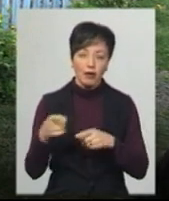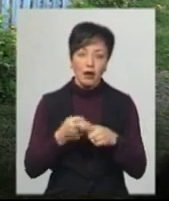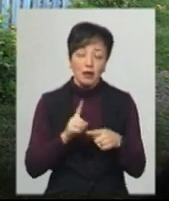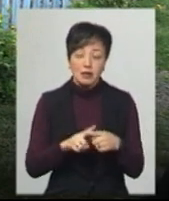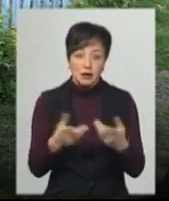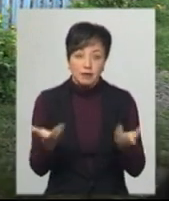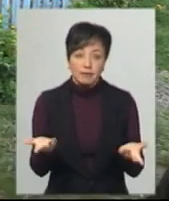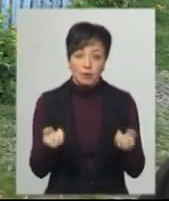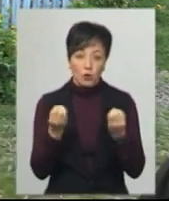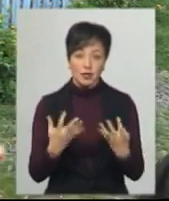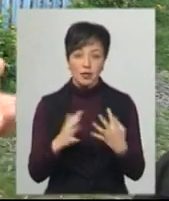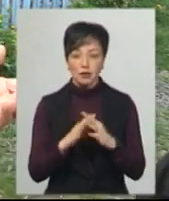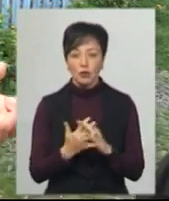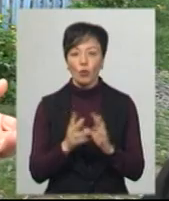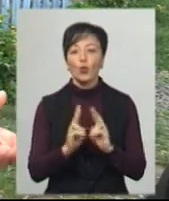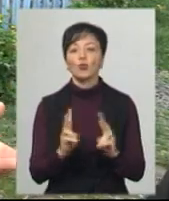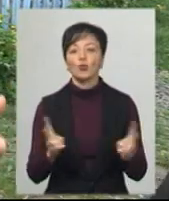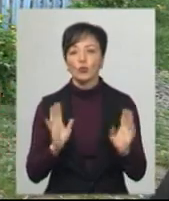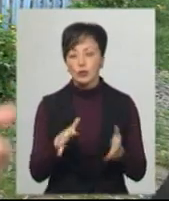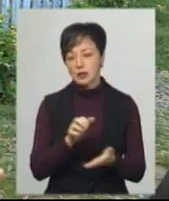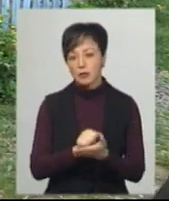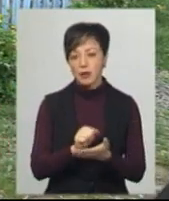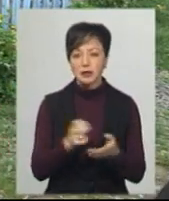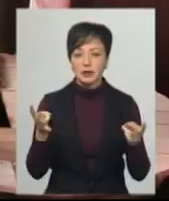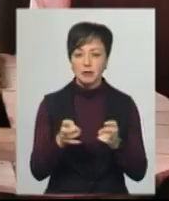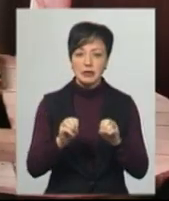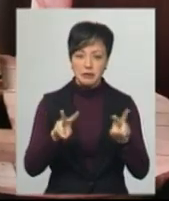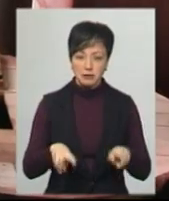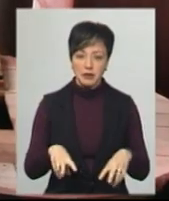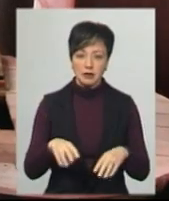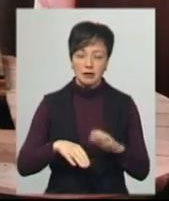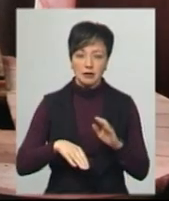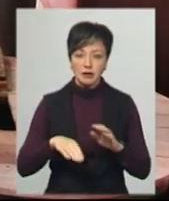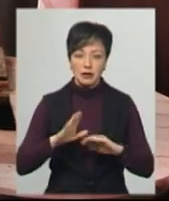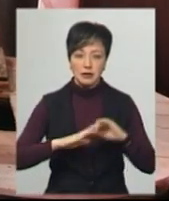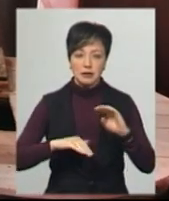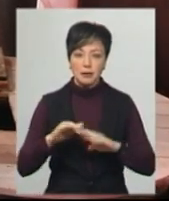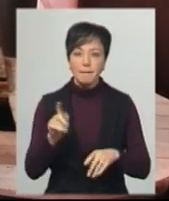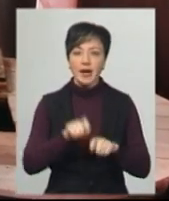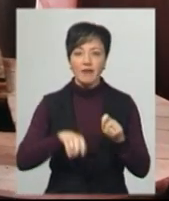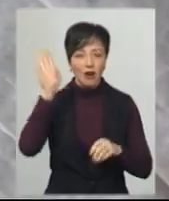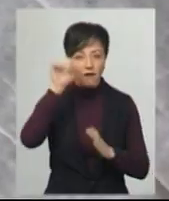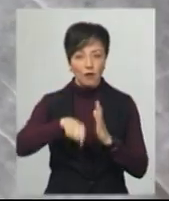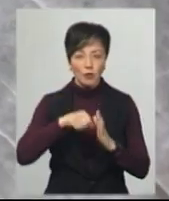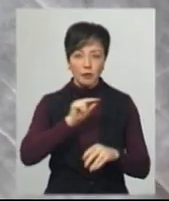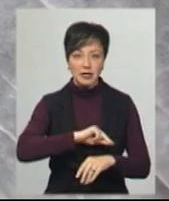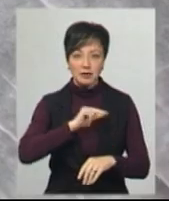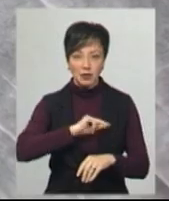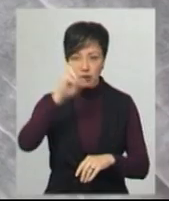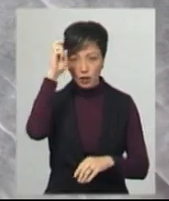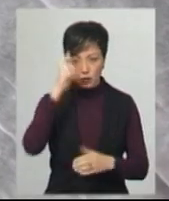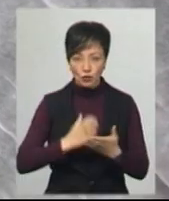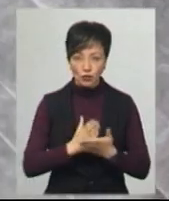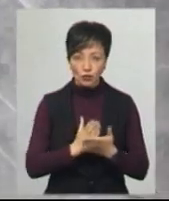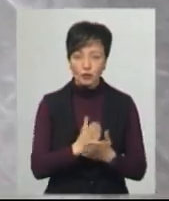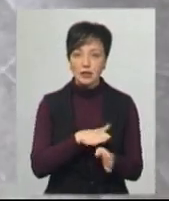це просте село. Хто там буде займатися, там треба спеціаліста. Перевірки води в керницях загального користування працівники Держпродспоршої